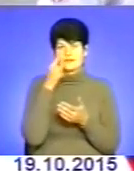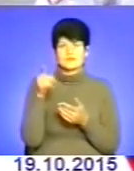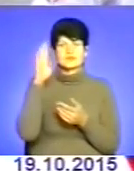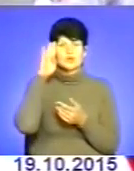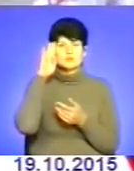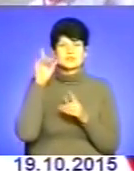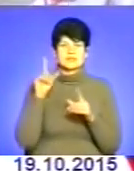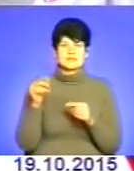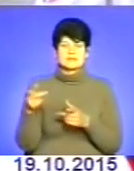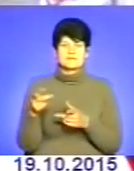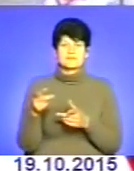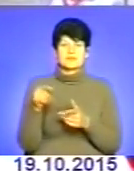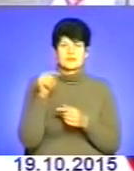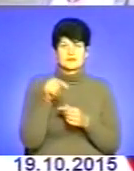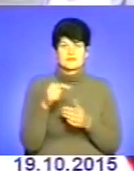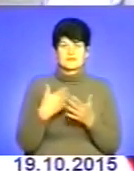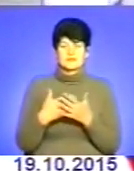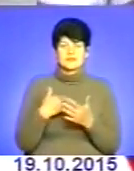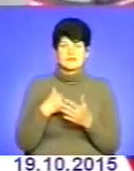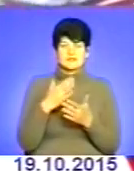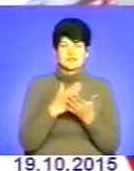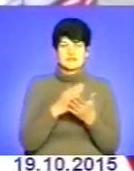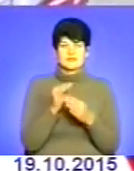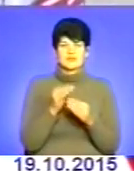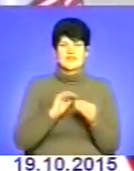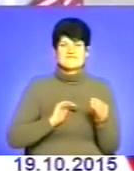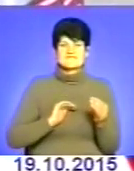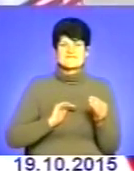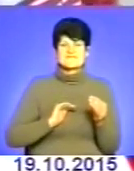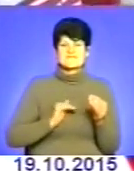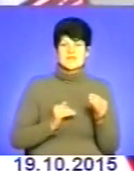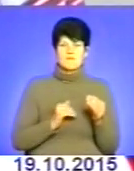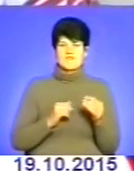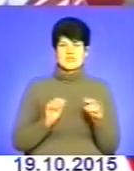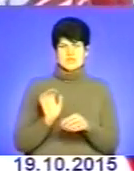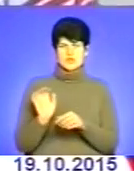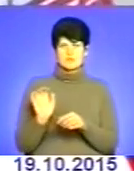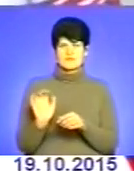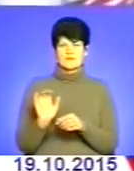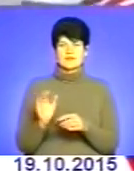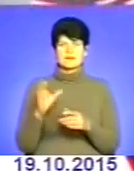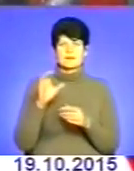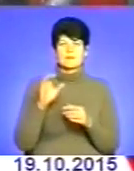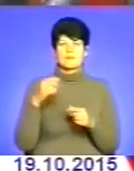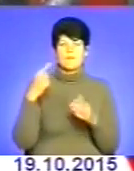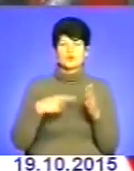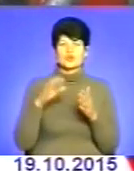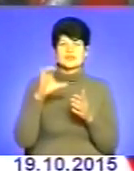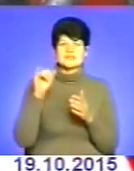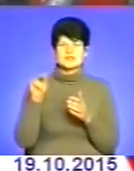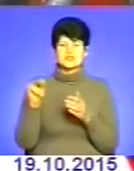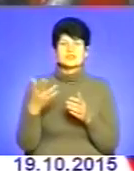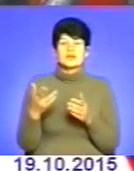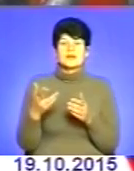маленький Наприклад, вона складається Тут фірма «Вітермоза», все тут фірма «Мотор Січ», «Піонер